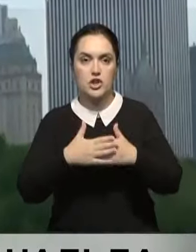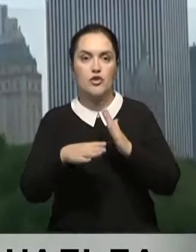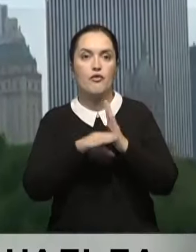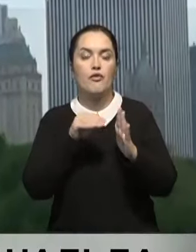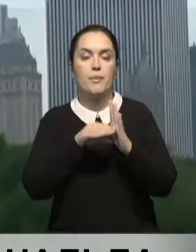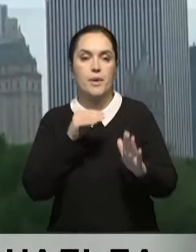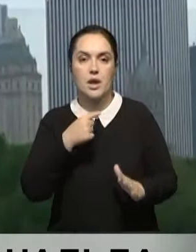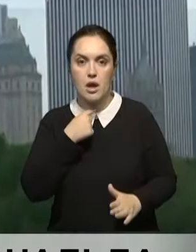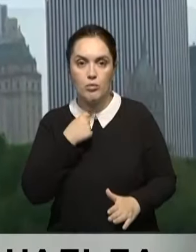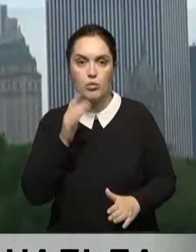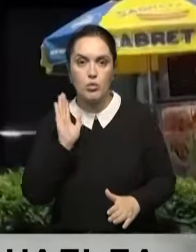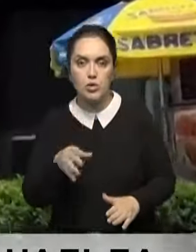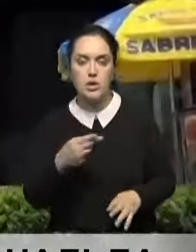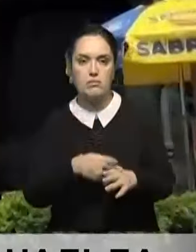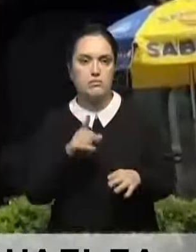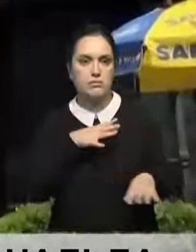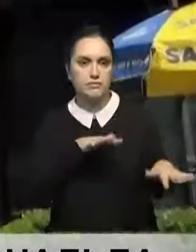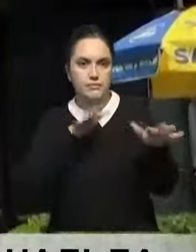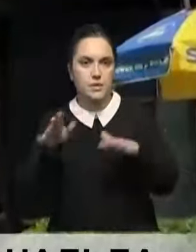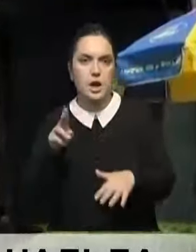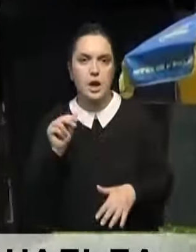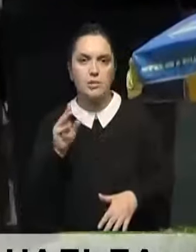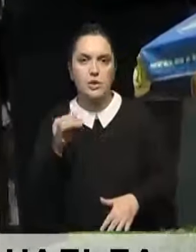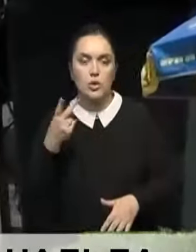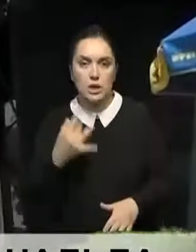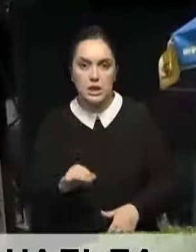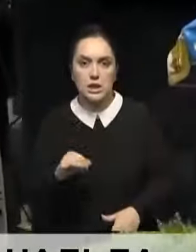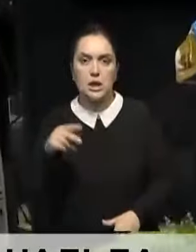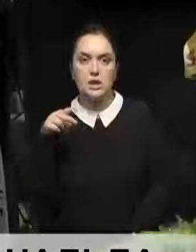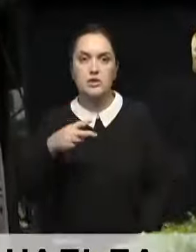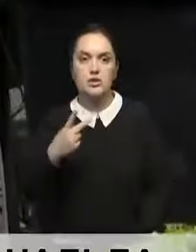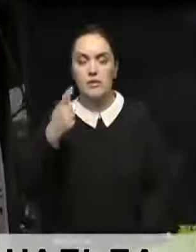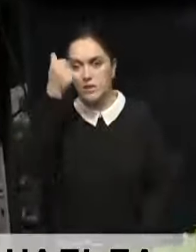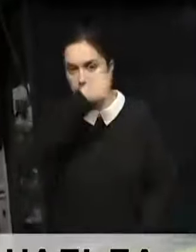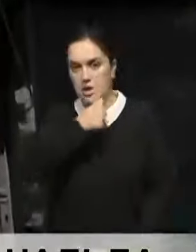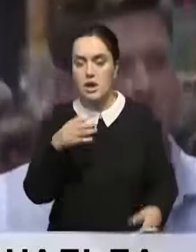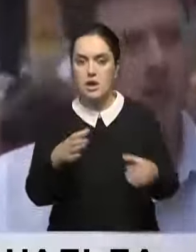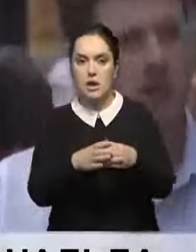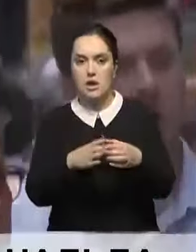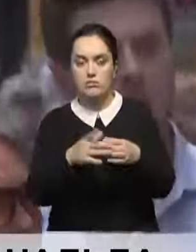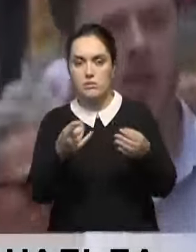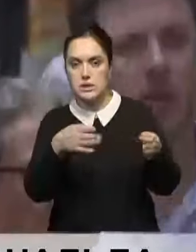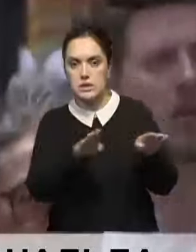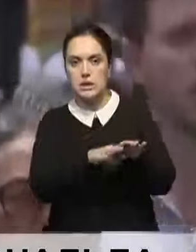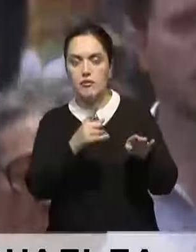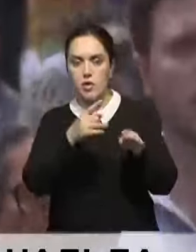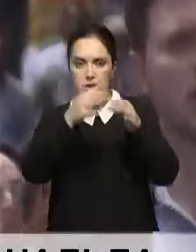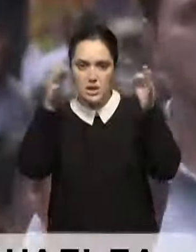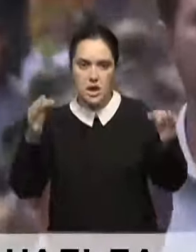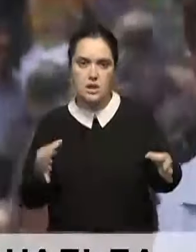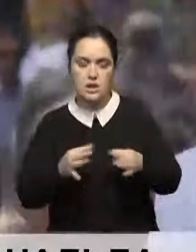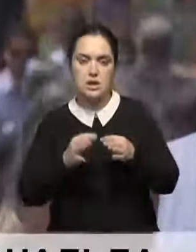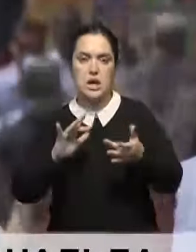предстоящих выборах. Напомню, после атаки Капитолия сторонниками Трампа в 2021 году компания закрыла его